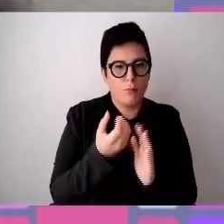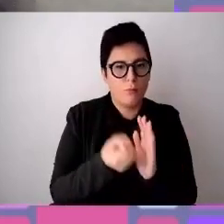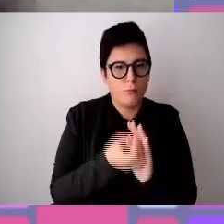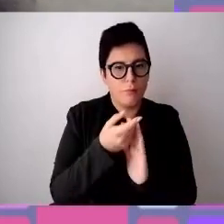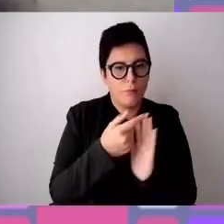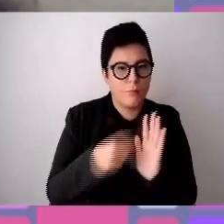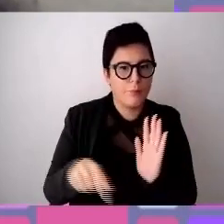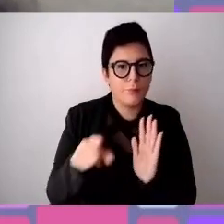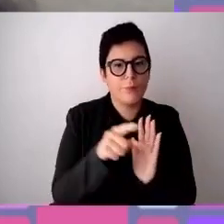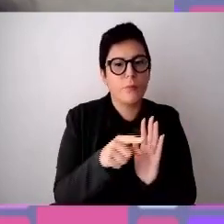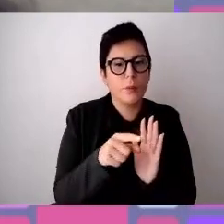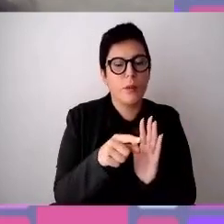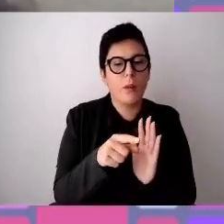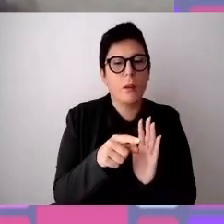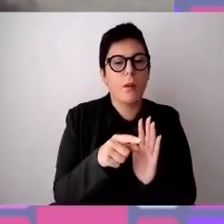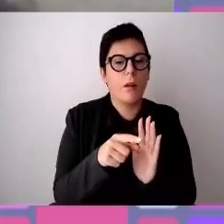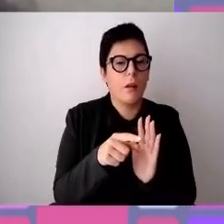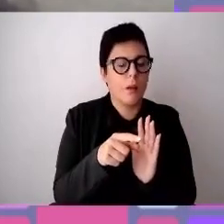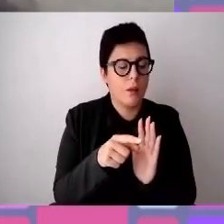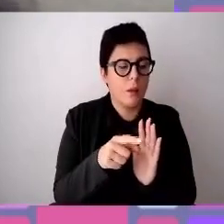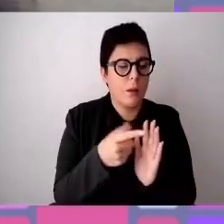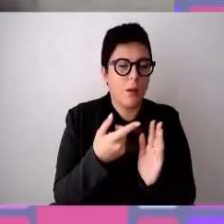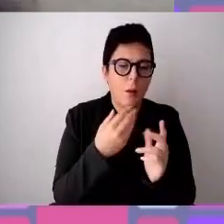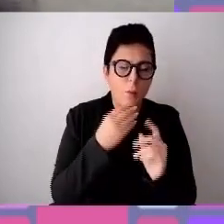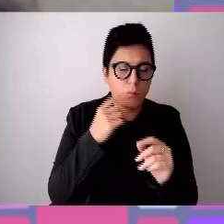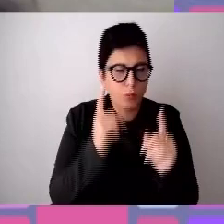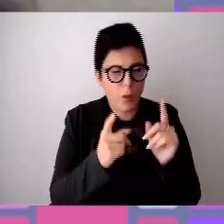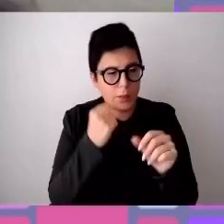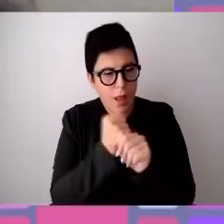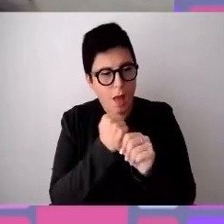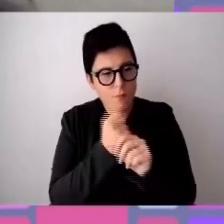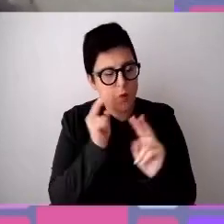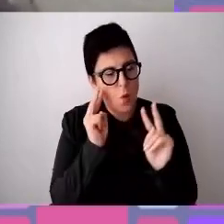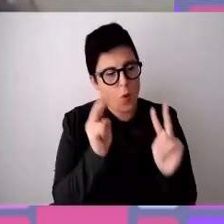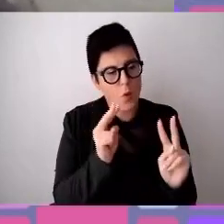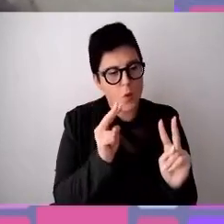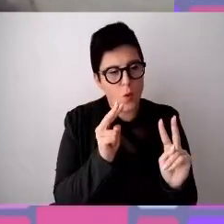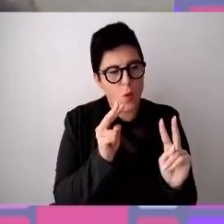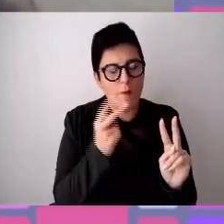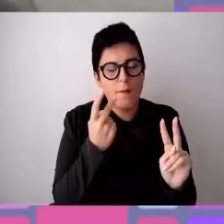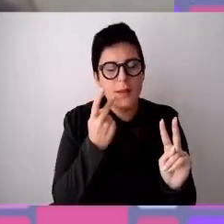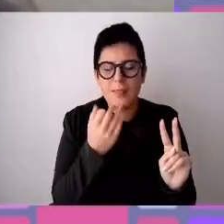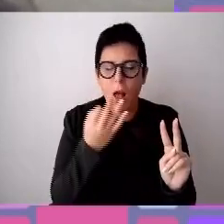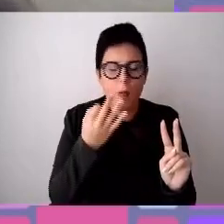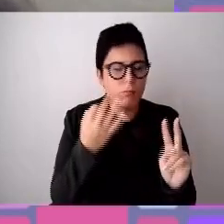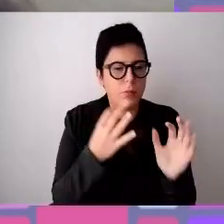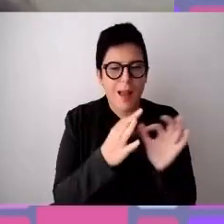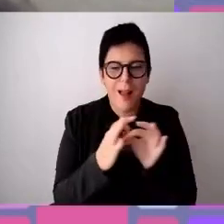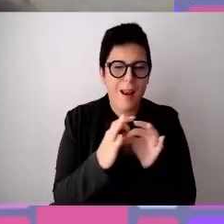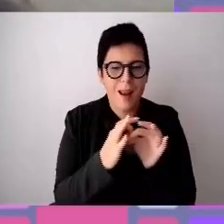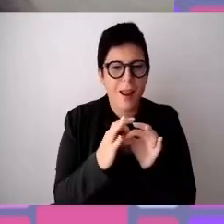lavoro e di farlo con uno sguardo e con un taglio che veda sempre una costante relazione